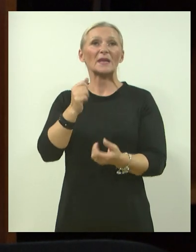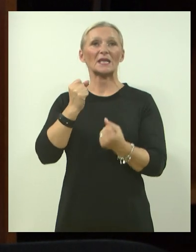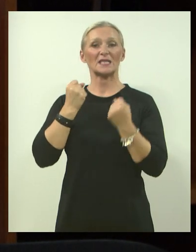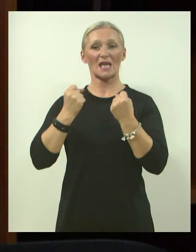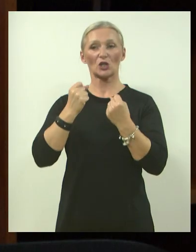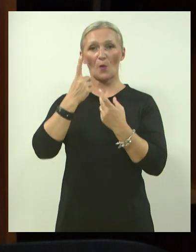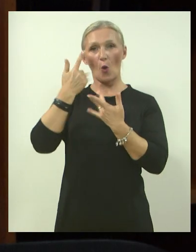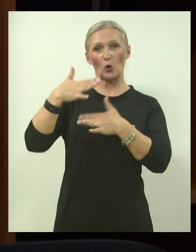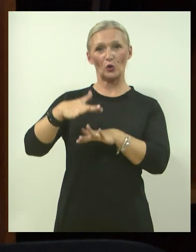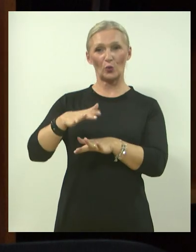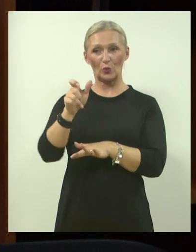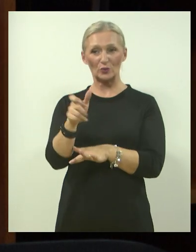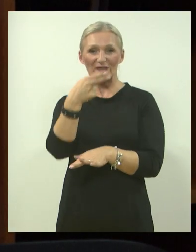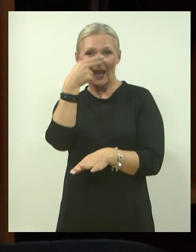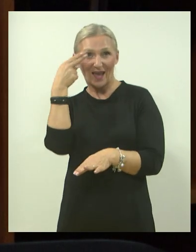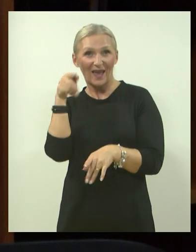naše ljude,